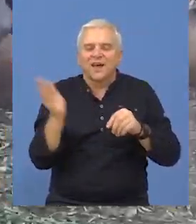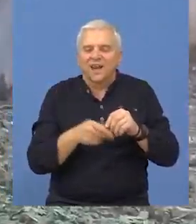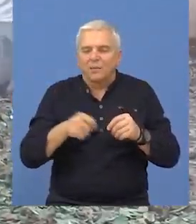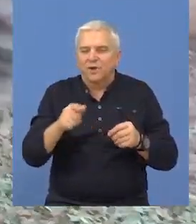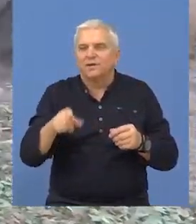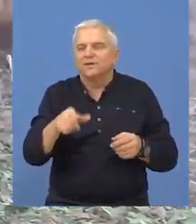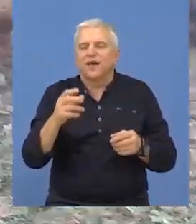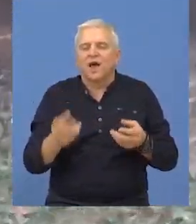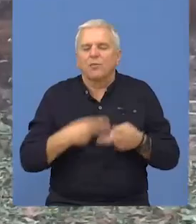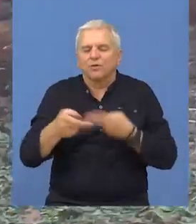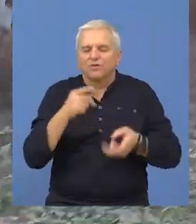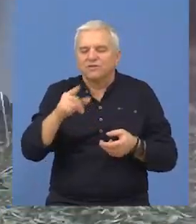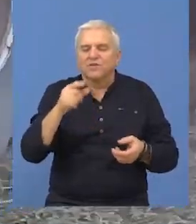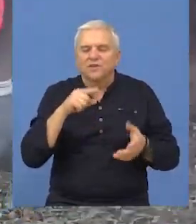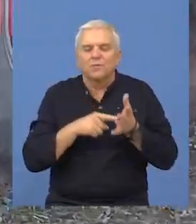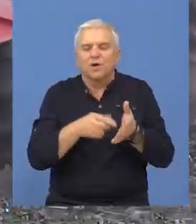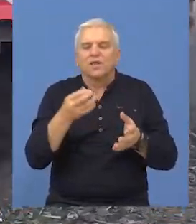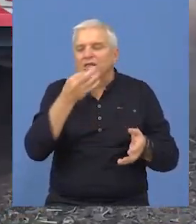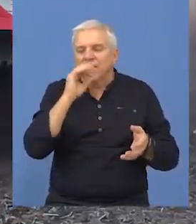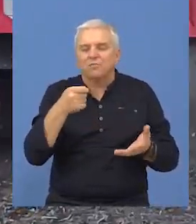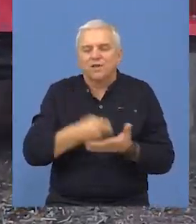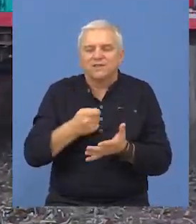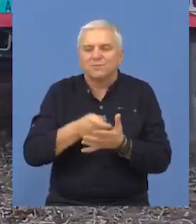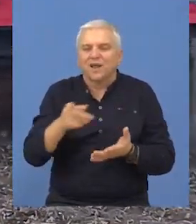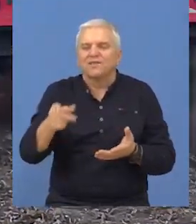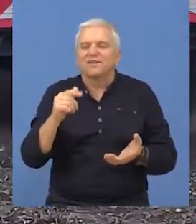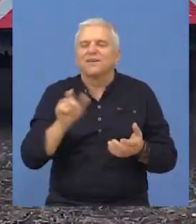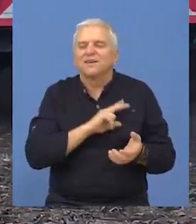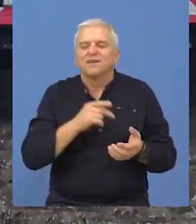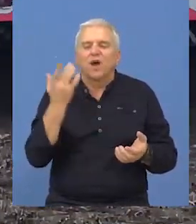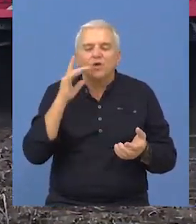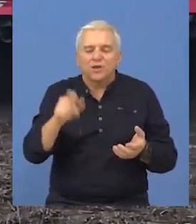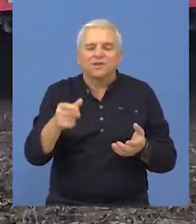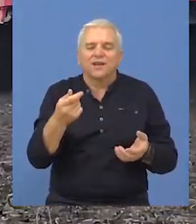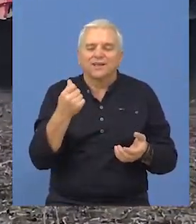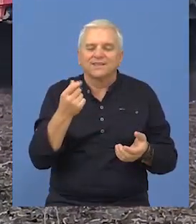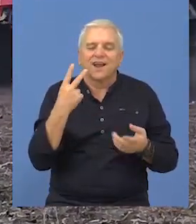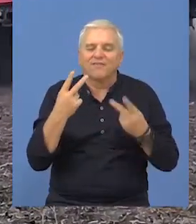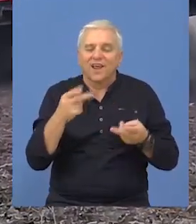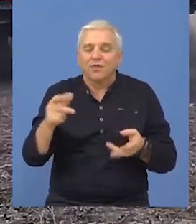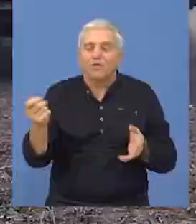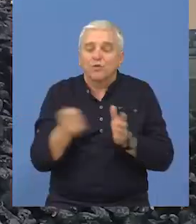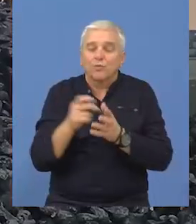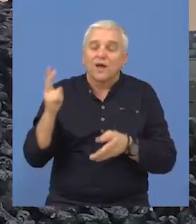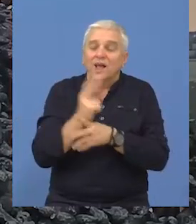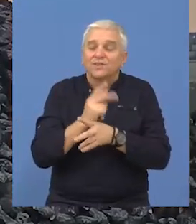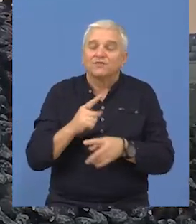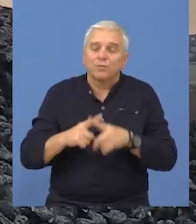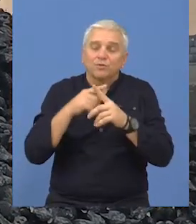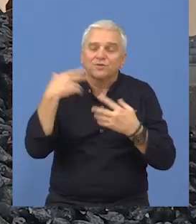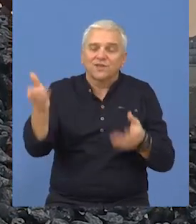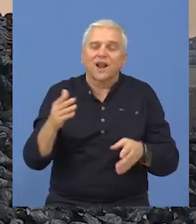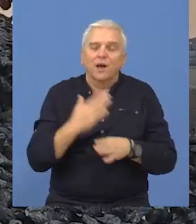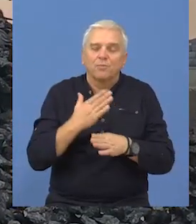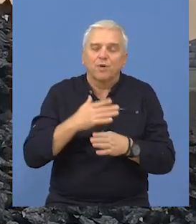šećerna repa. Ta kultura se ove godine pokazala kao najispativija, jer M joj je otkupna cena dobra, M je država